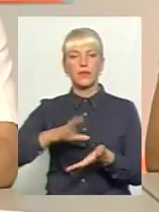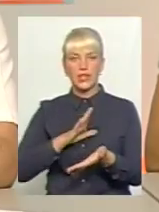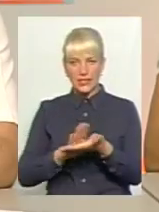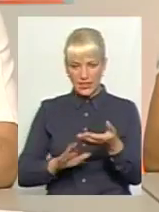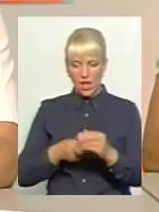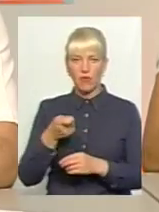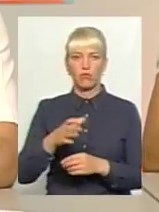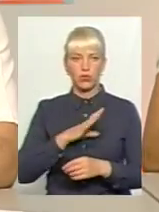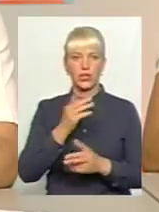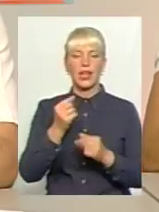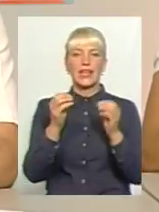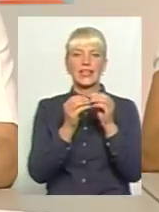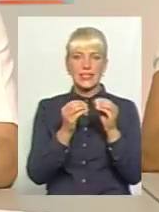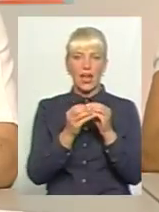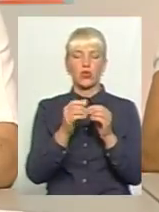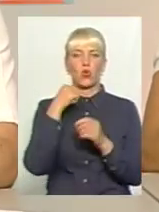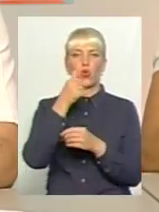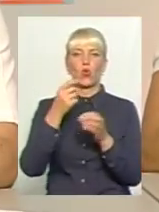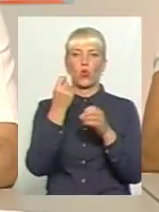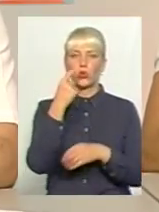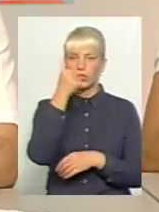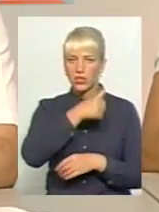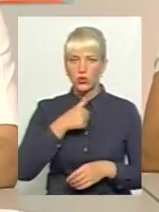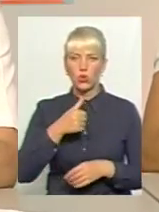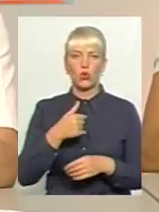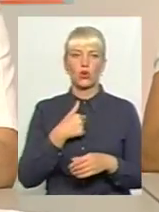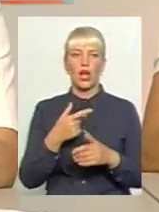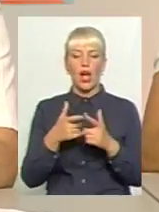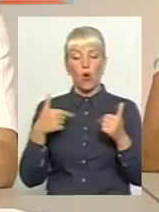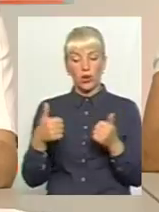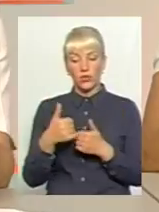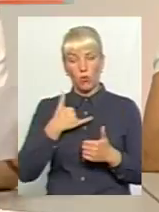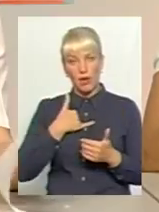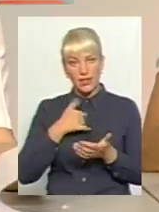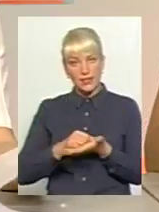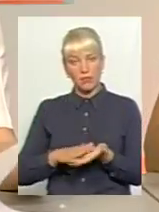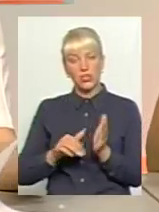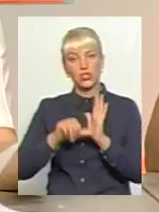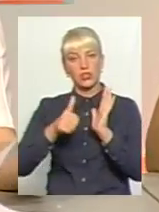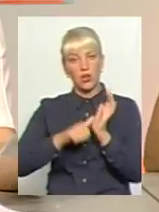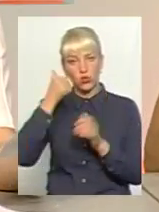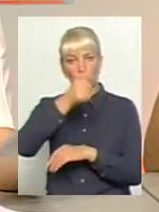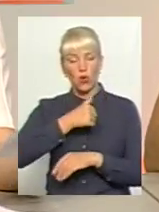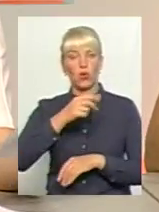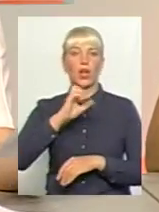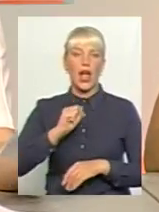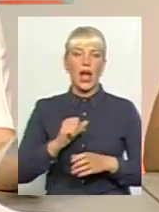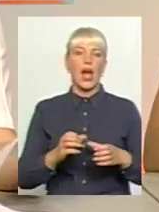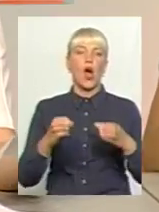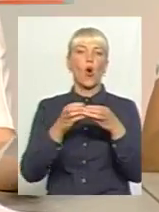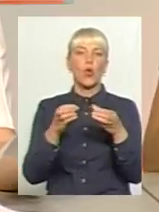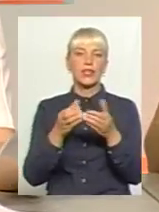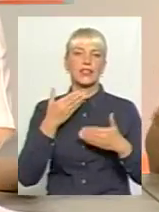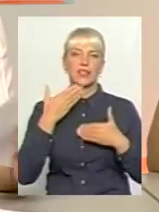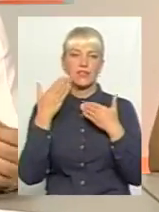так? З 10-го, 11-го року, в мене організація, виходить, з 16-го, а по групам пацієнтів, колективне звернення було,